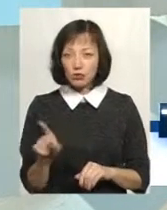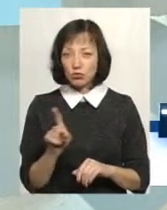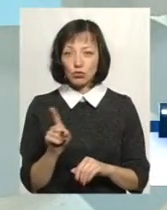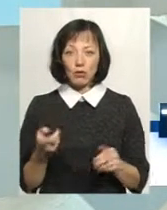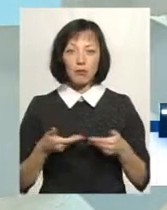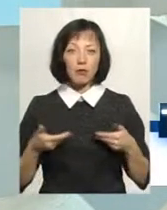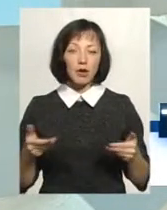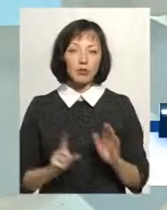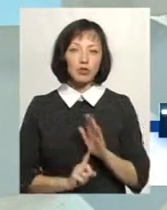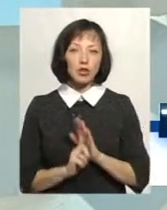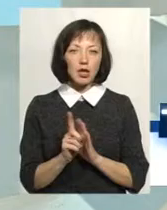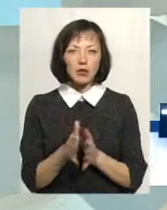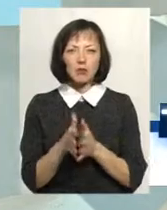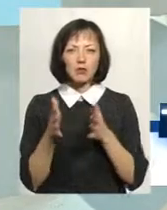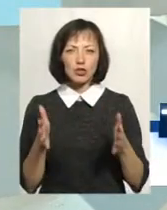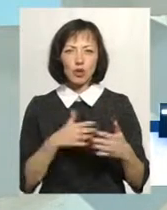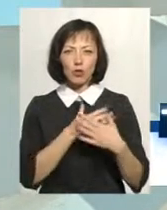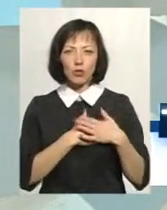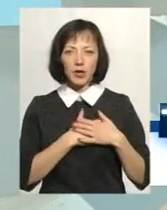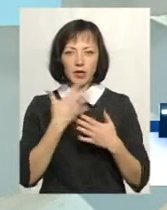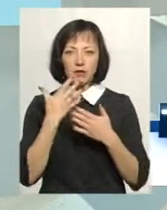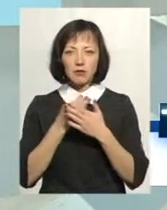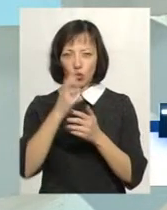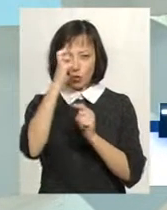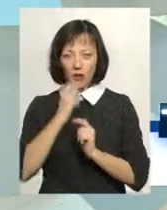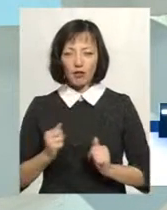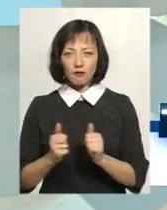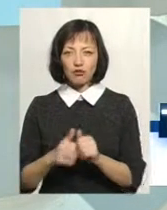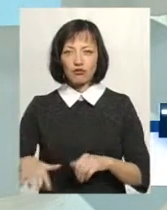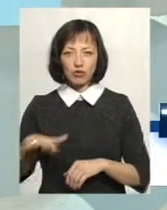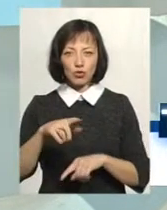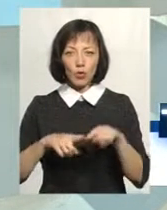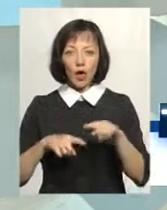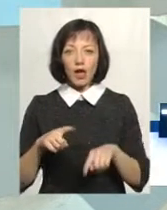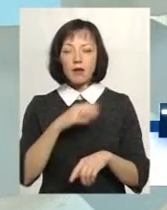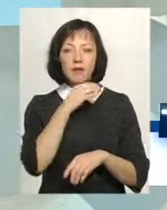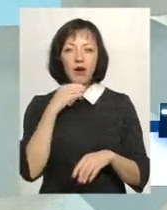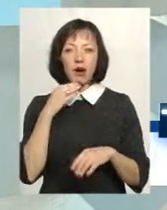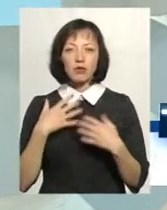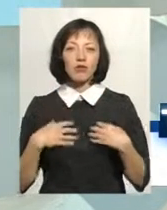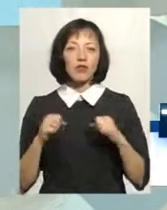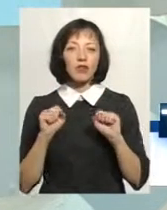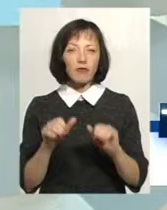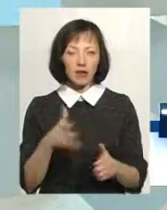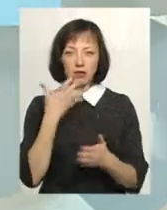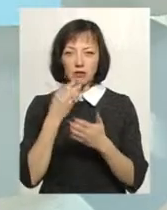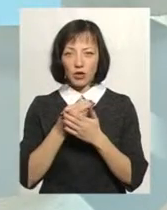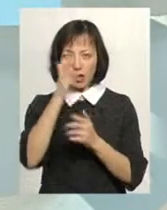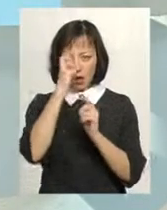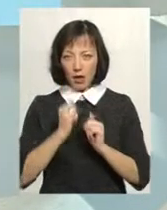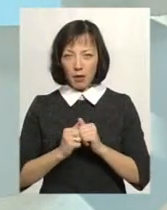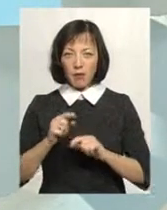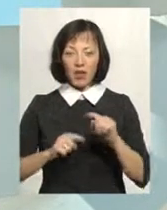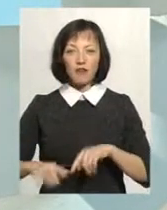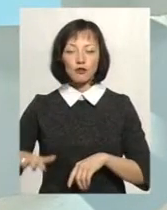почали набагато більше любити свою батьківщину. І багато віддавати для своєї батьківщини. І навіть ми